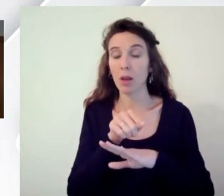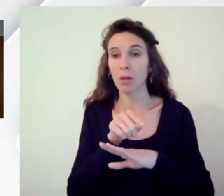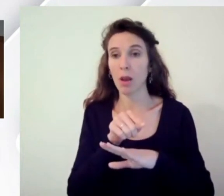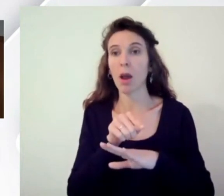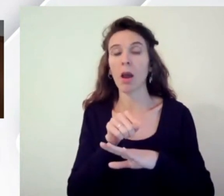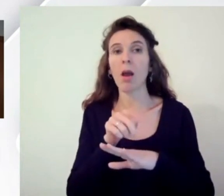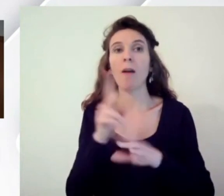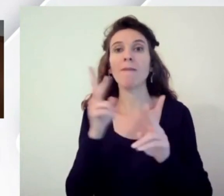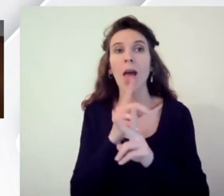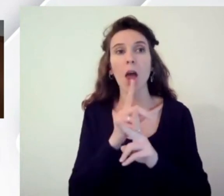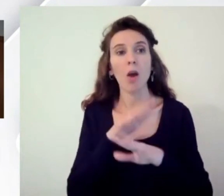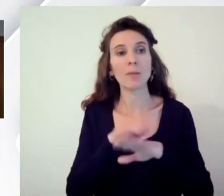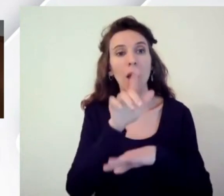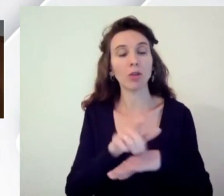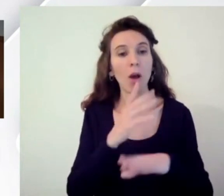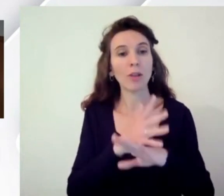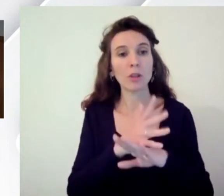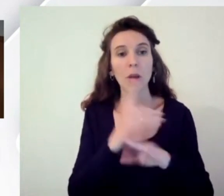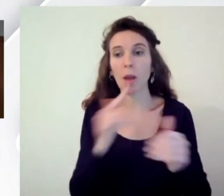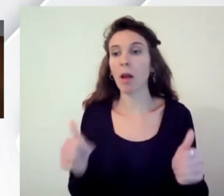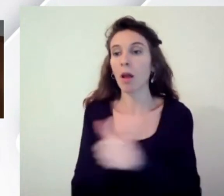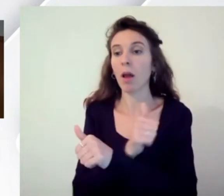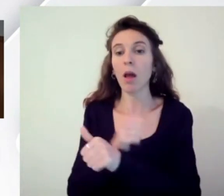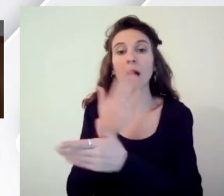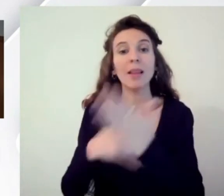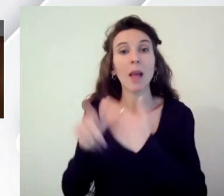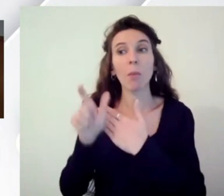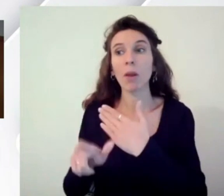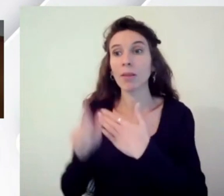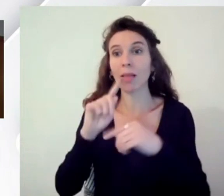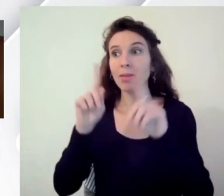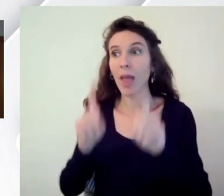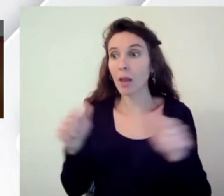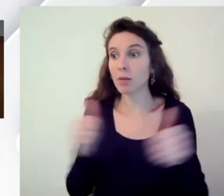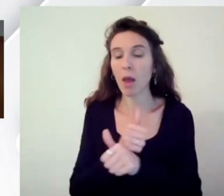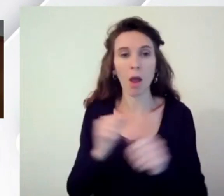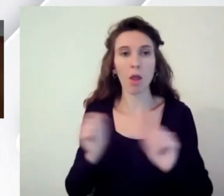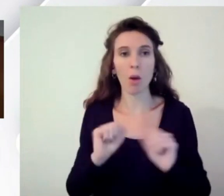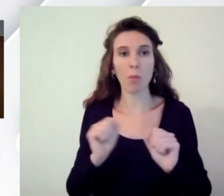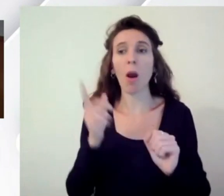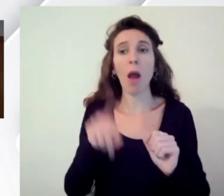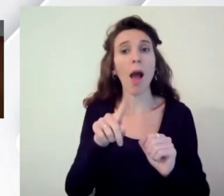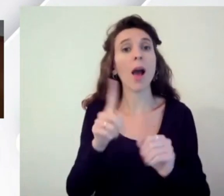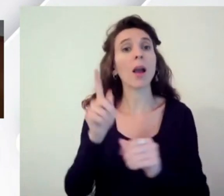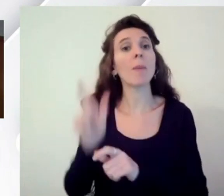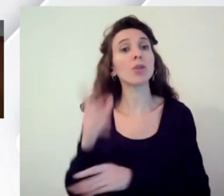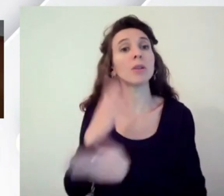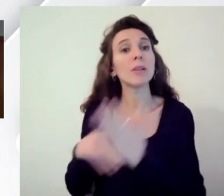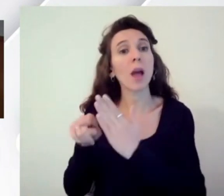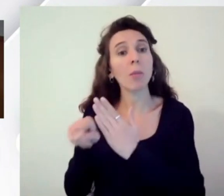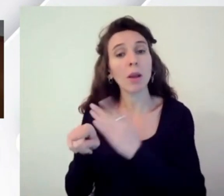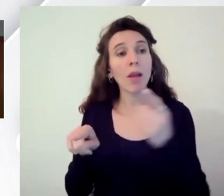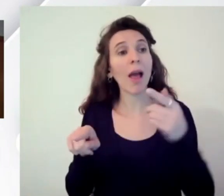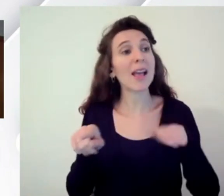può sostituire una persona con disabilità nelle fasi di test anche in molti casi la persona con disabilità non può sostituire l